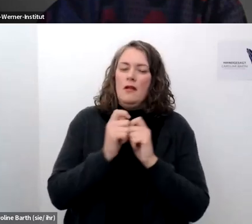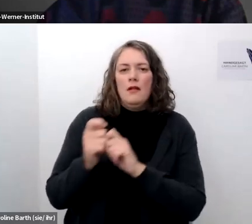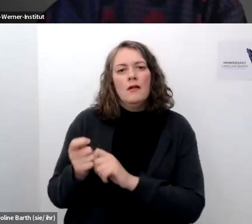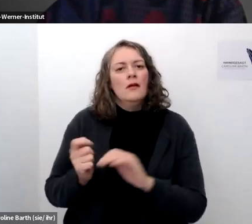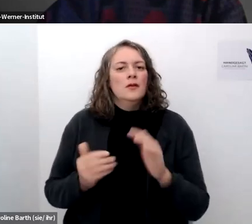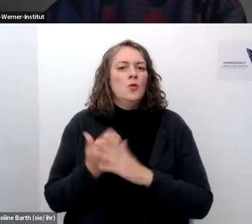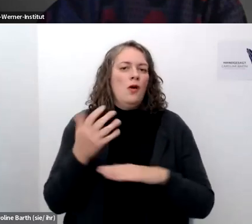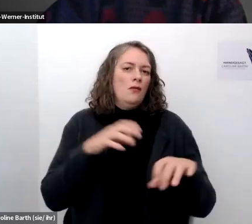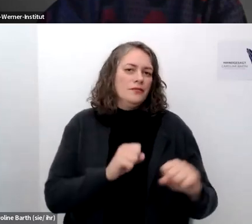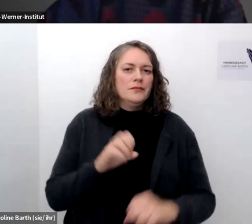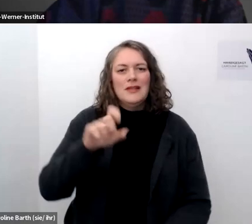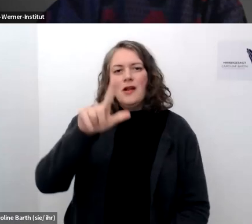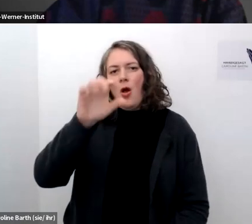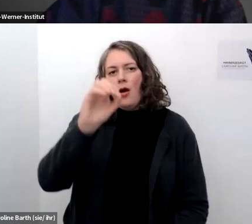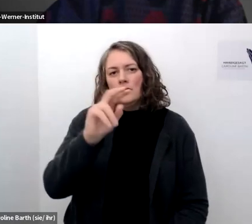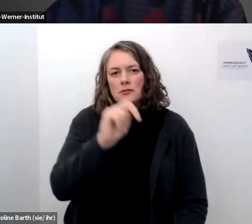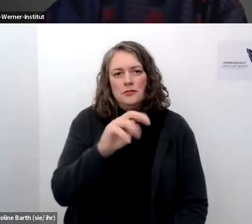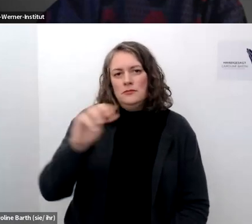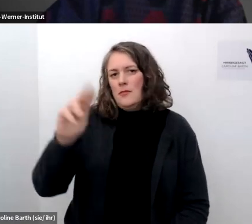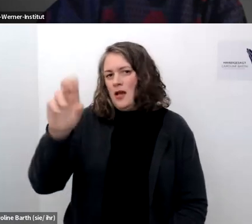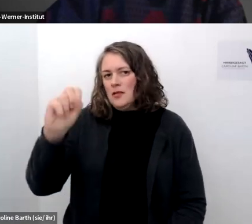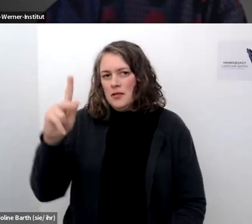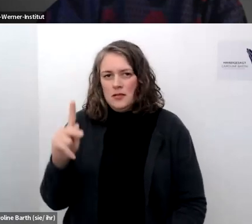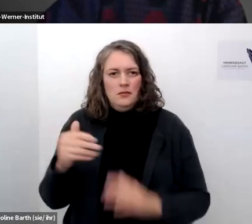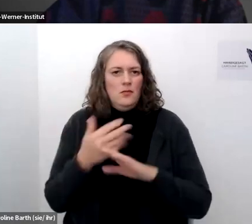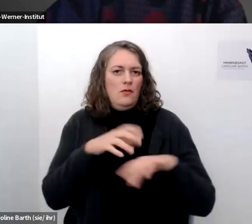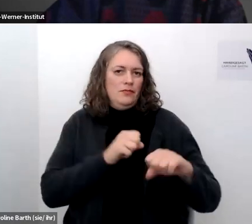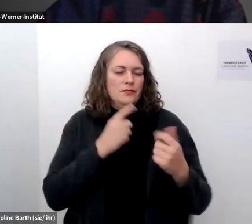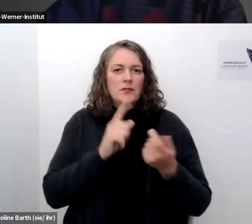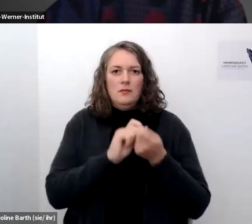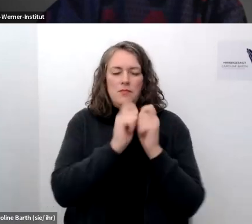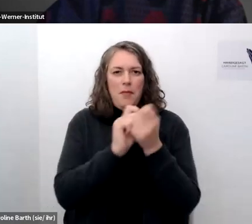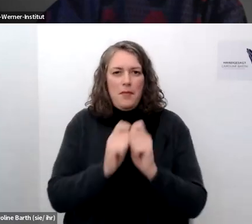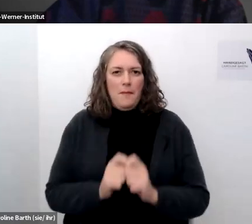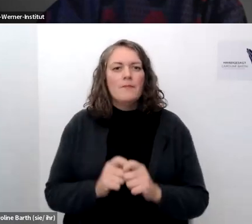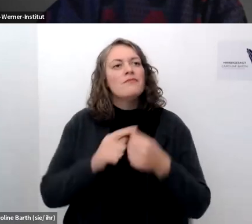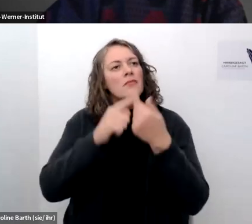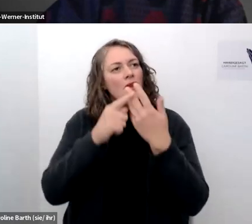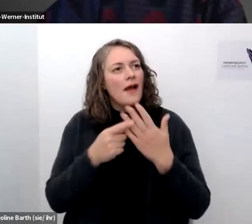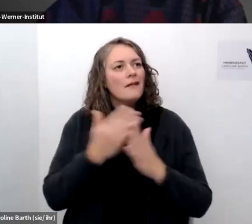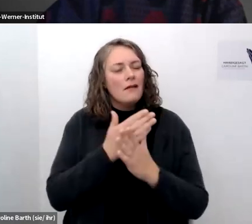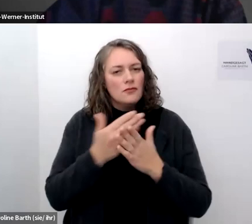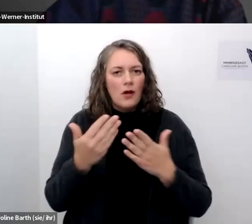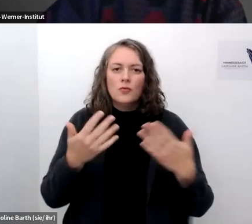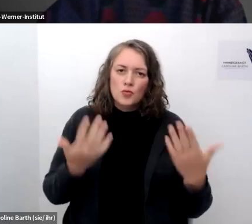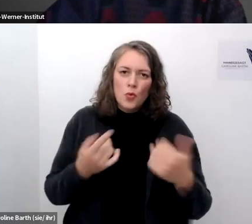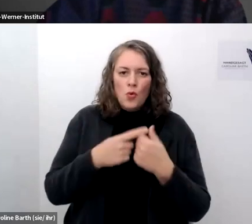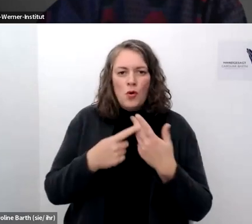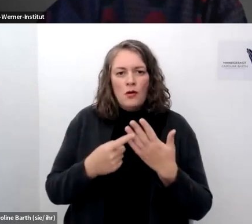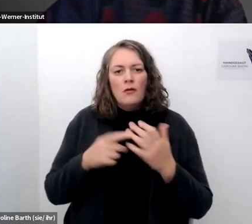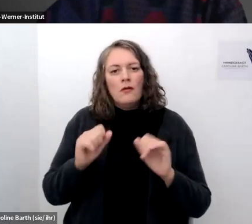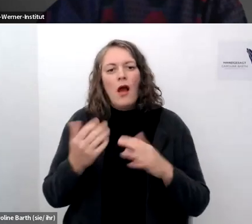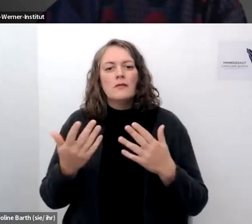musk sozusagen den laden übernommen hat das heißt es gibt auch gewisse entscheidungen die ja durchaus gebrauchen werden könnten content